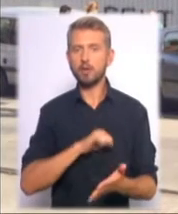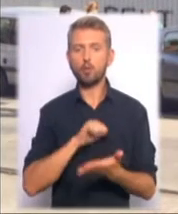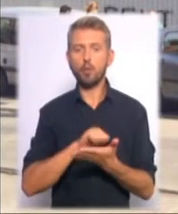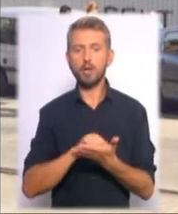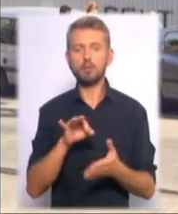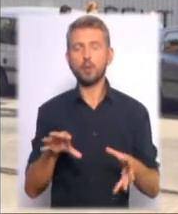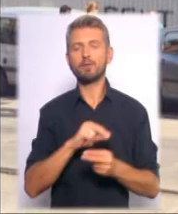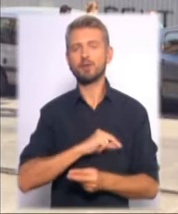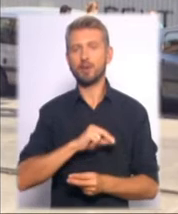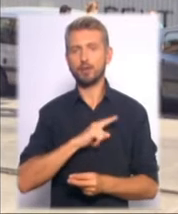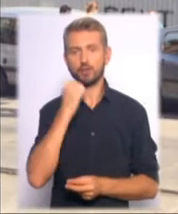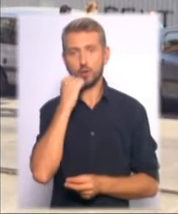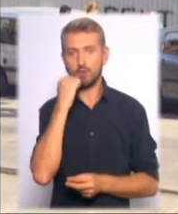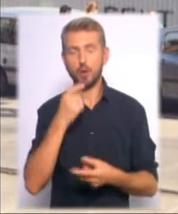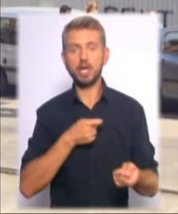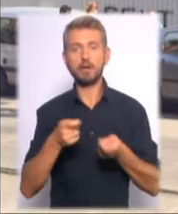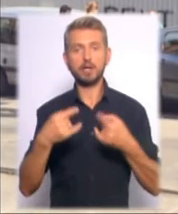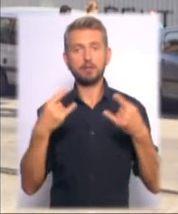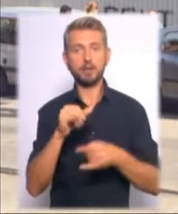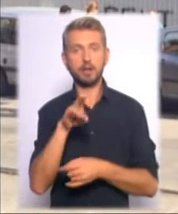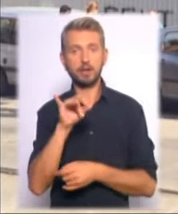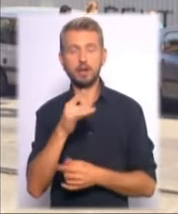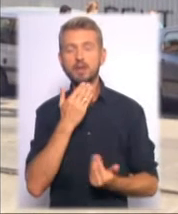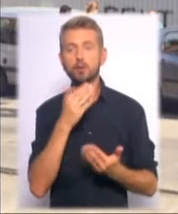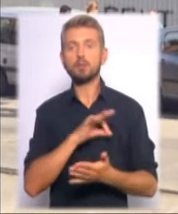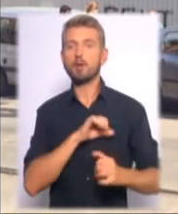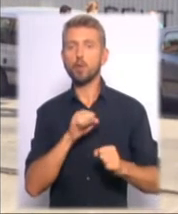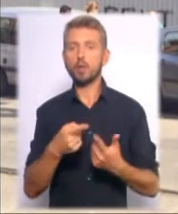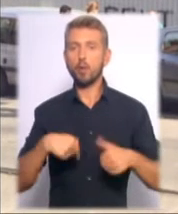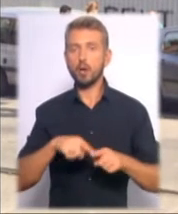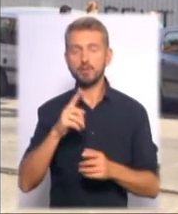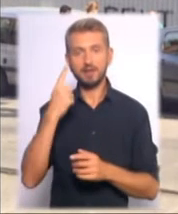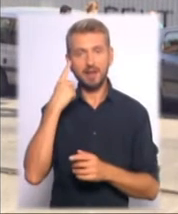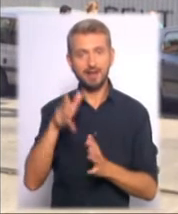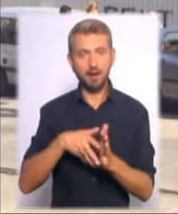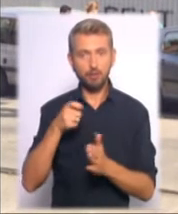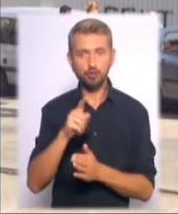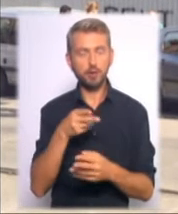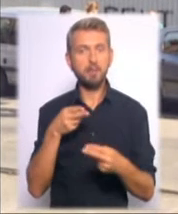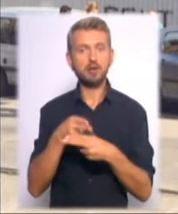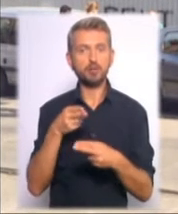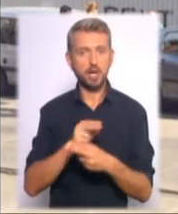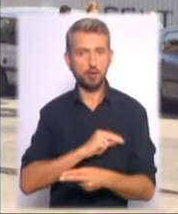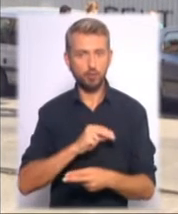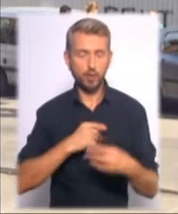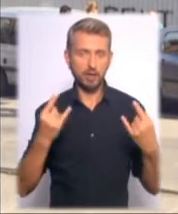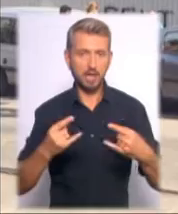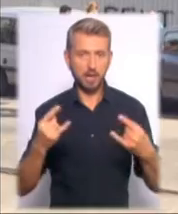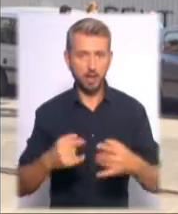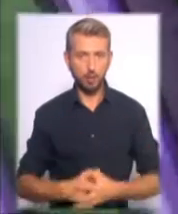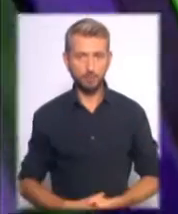Москвою. Керівництво телеканалу «Інтер» звернулося до правоохоронних органів із заявою щодо перешкоджання роботі телеканалу.